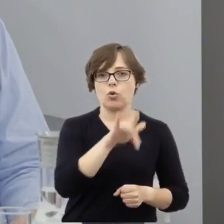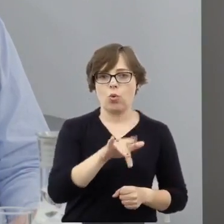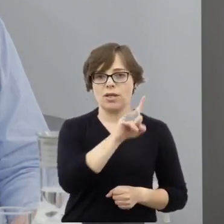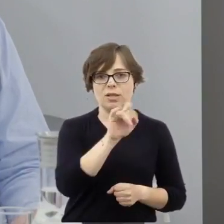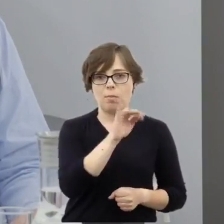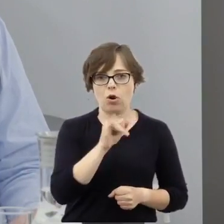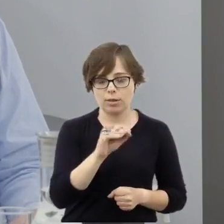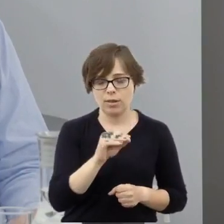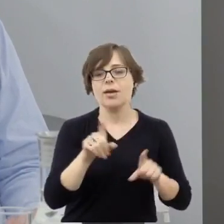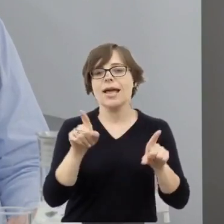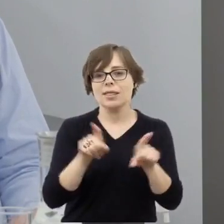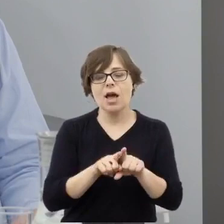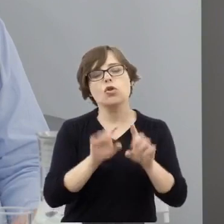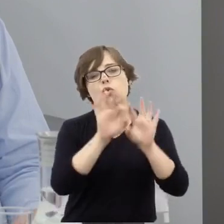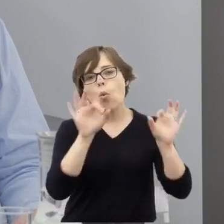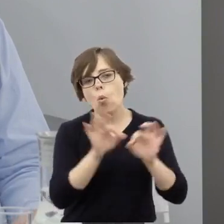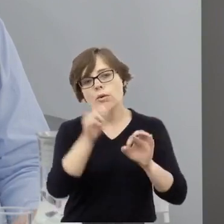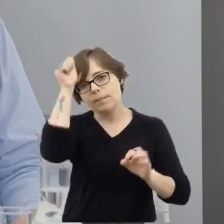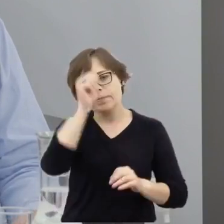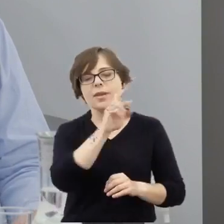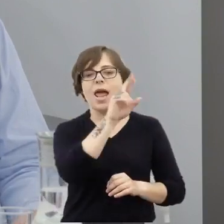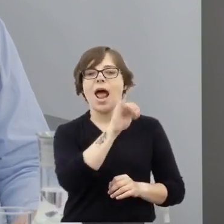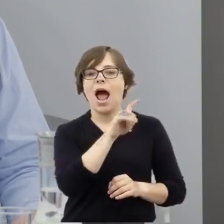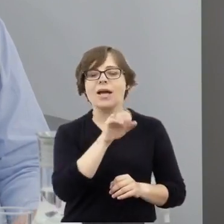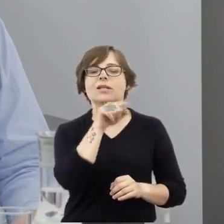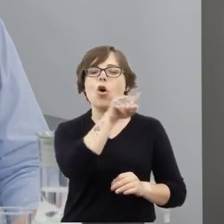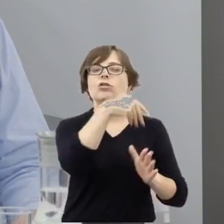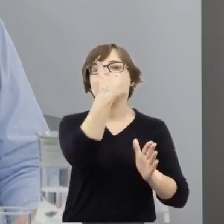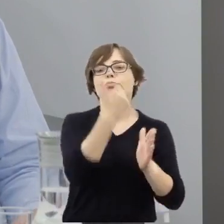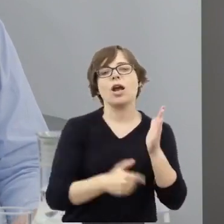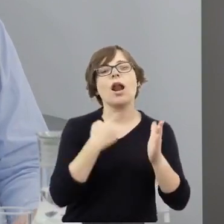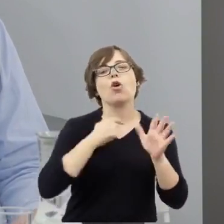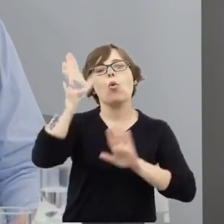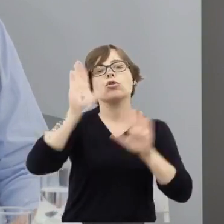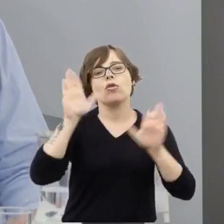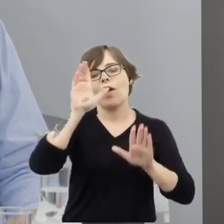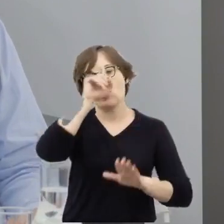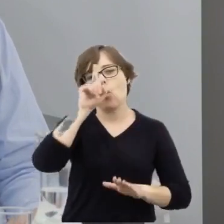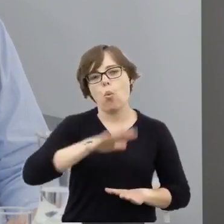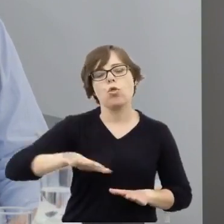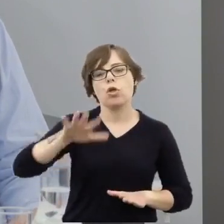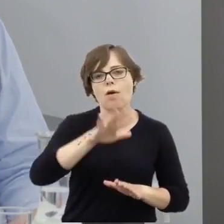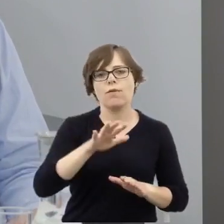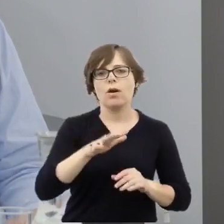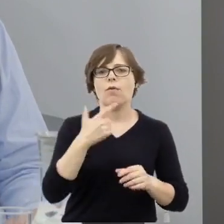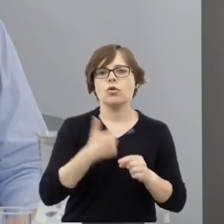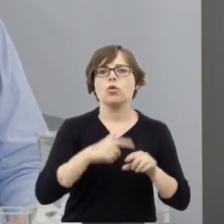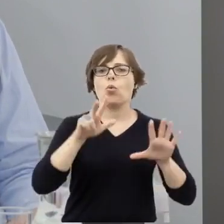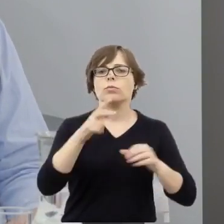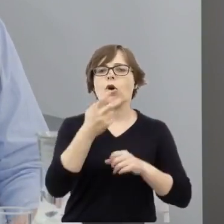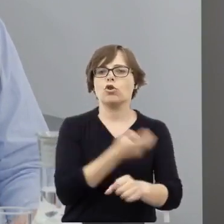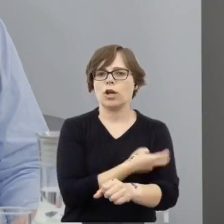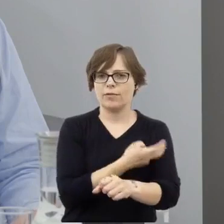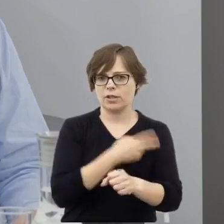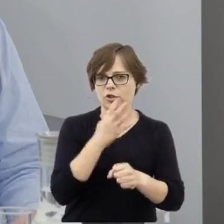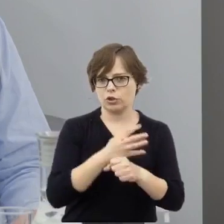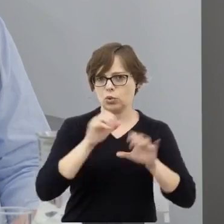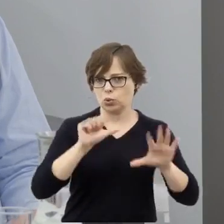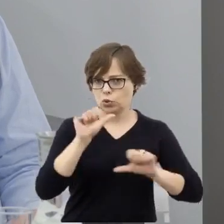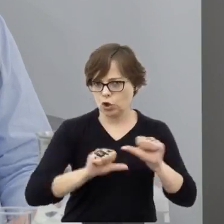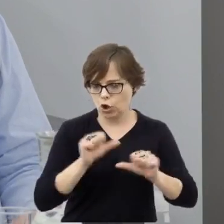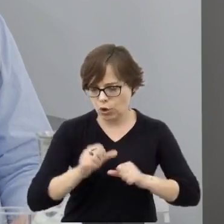poniosła klęskę w głosowaniu ludowym z 28 czerwca 1946 roku,